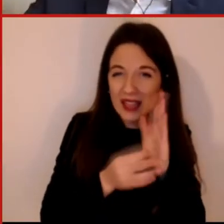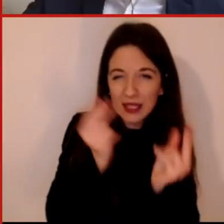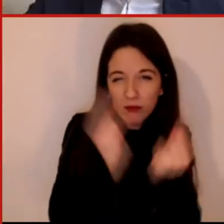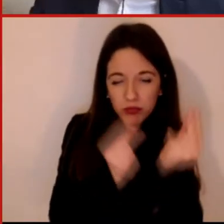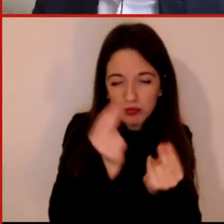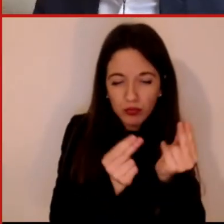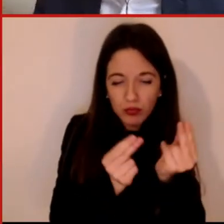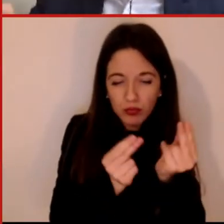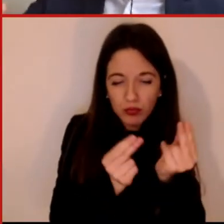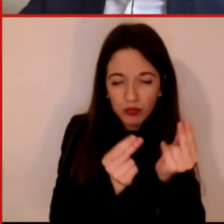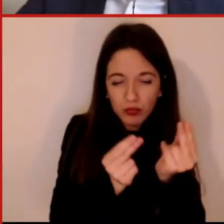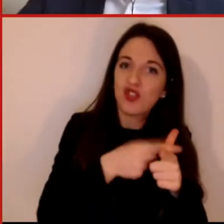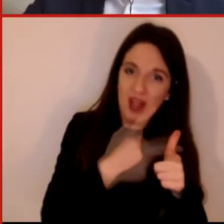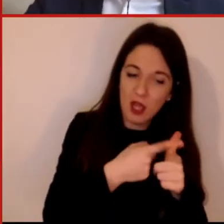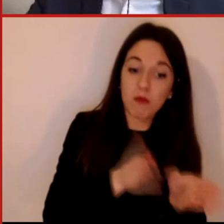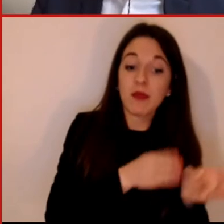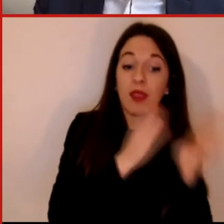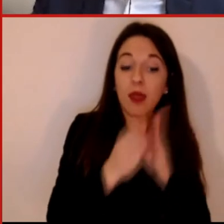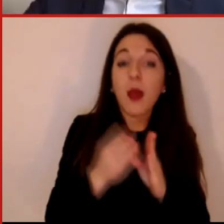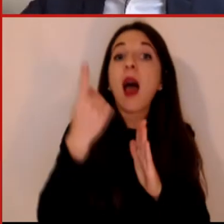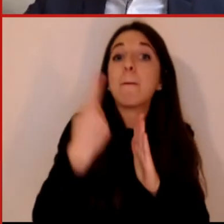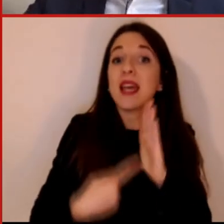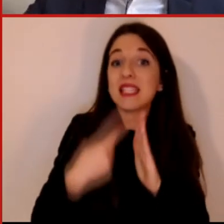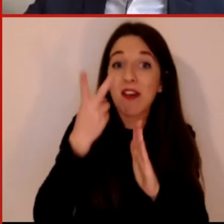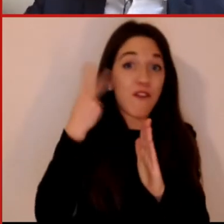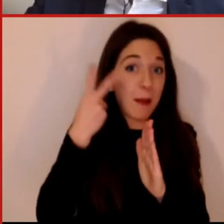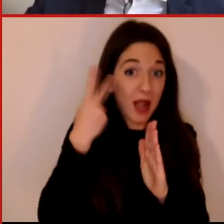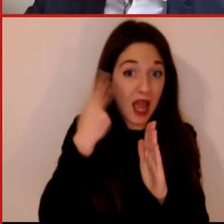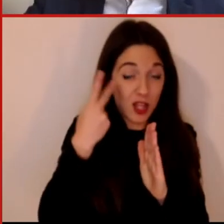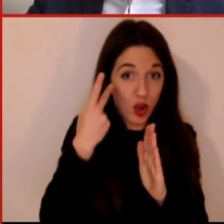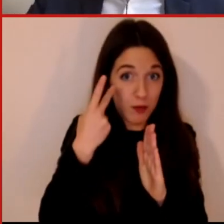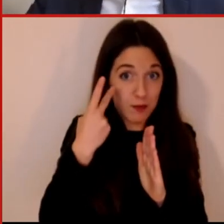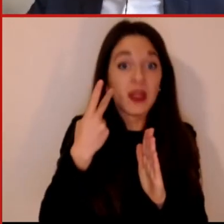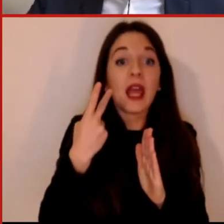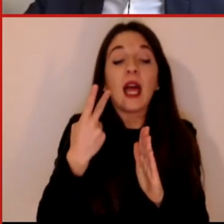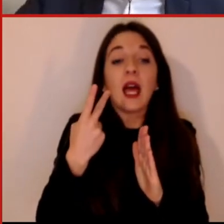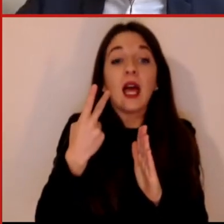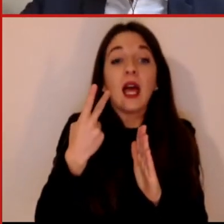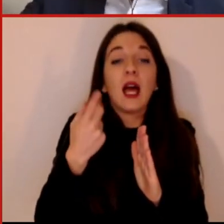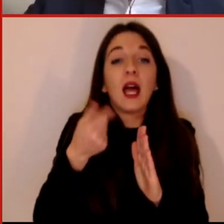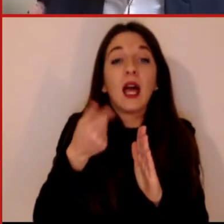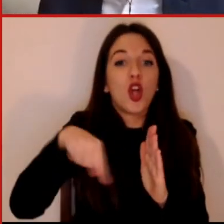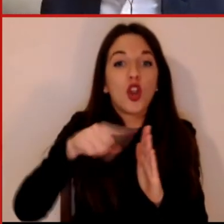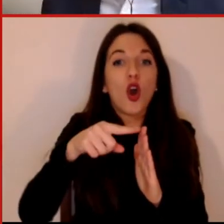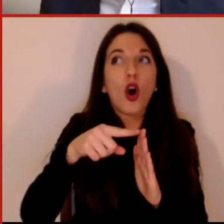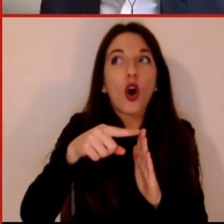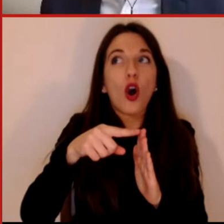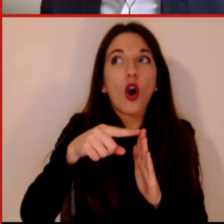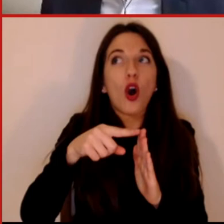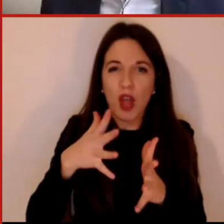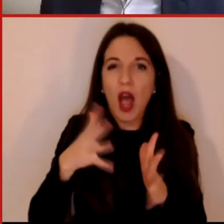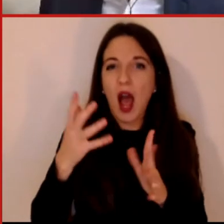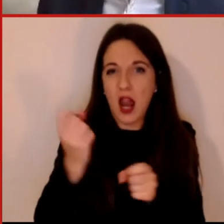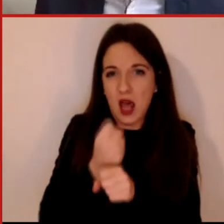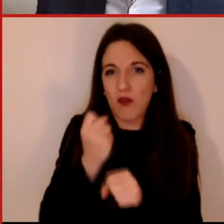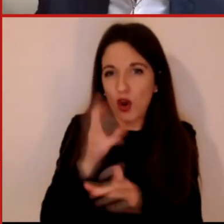molti gruppi a dire guardate che nonostante si sia chiuso in Cina e nonostante ci sia molta attenzione adesso ai viaggi in Cina